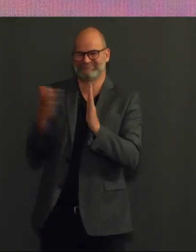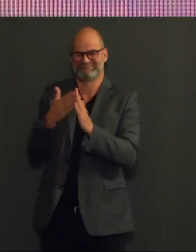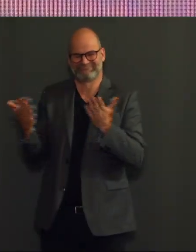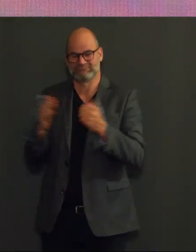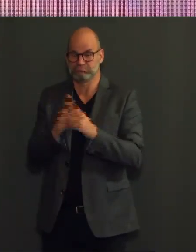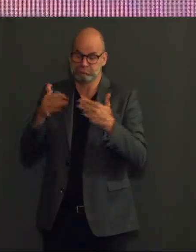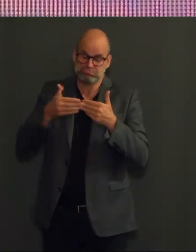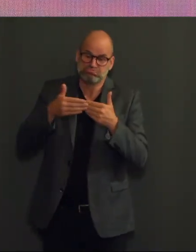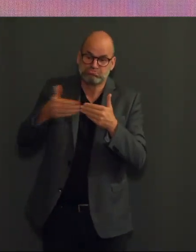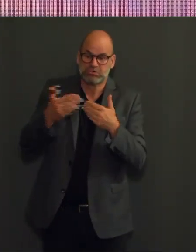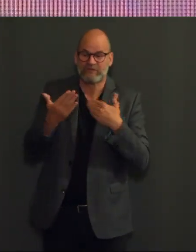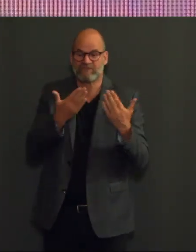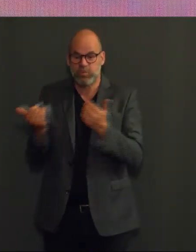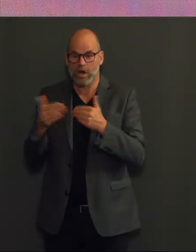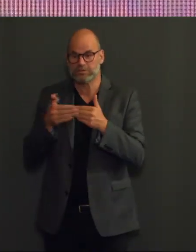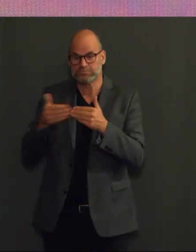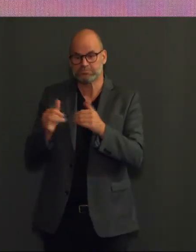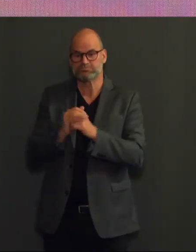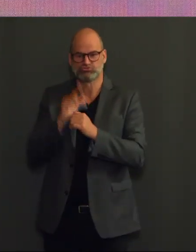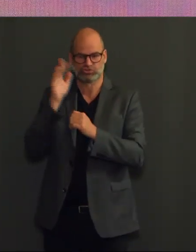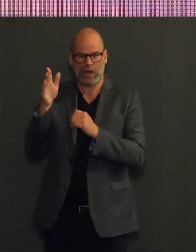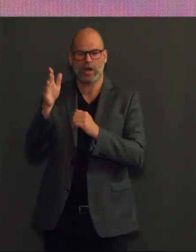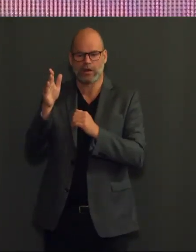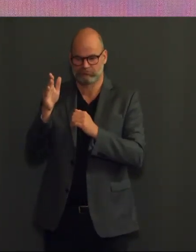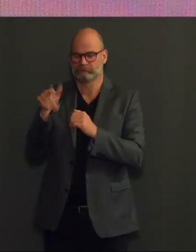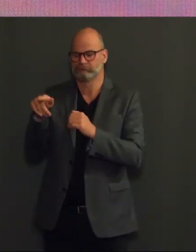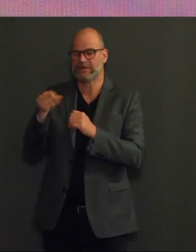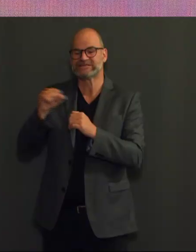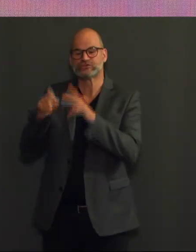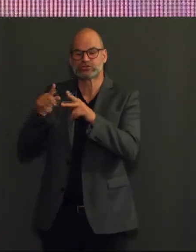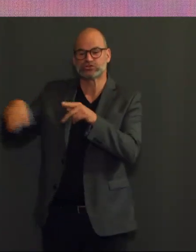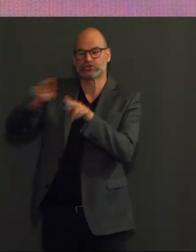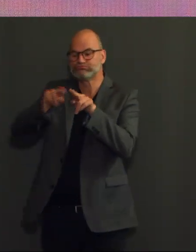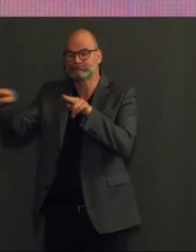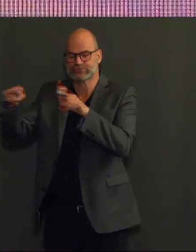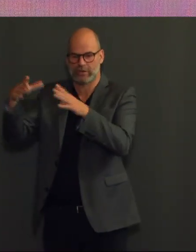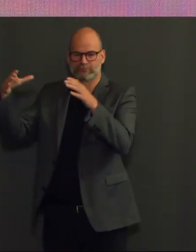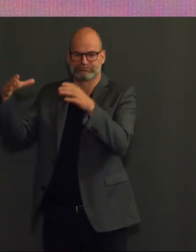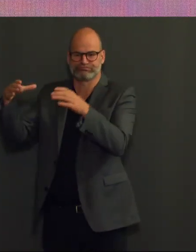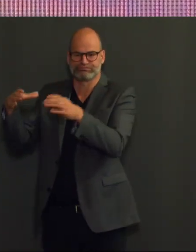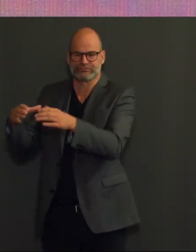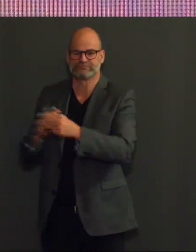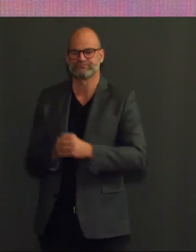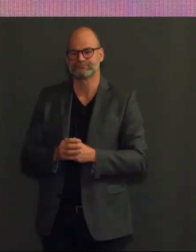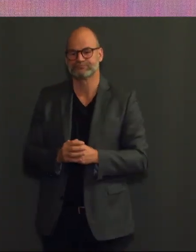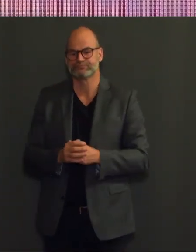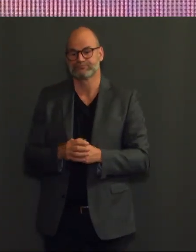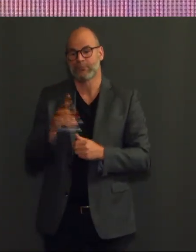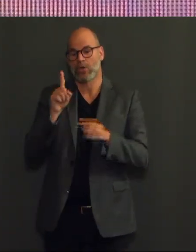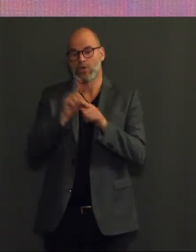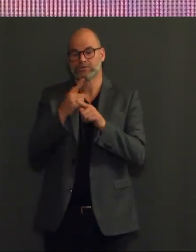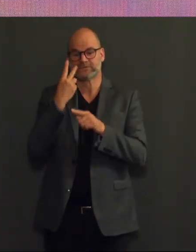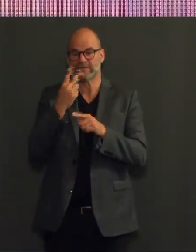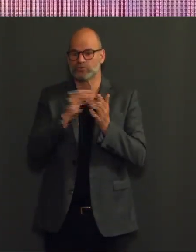daling in die bezetting van de intensieve zorgen. Neemt niet weg dat er nog altijd opnames zijn van mensen die